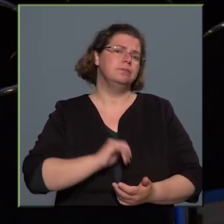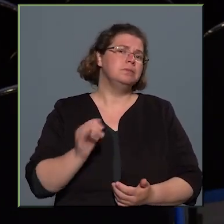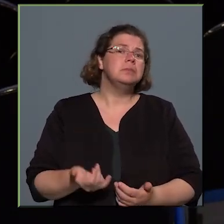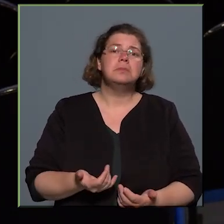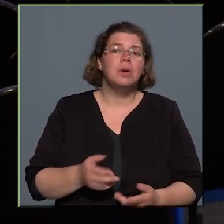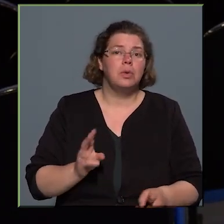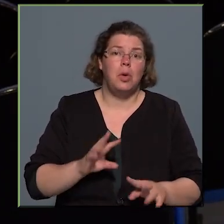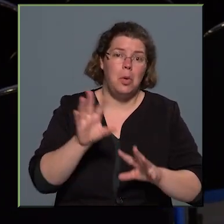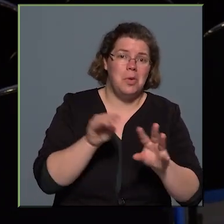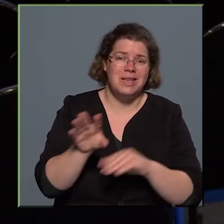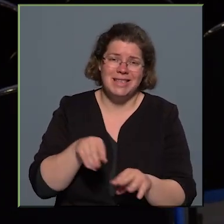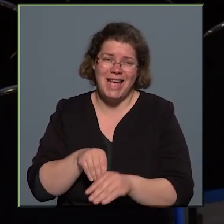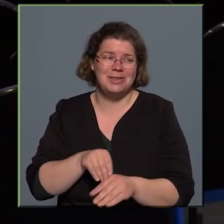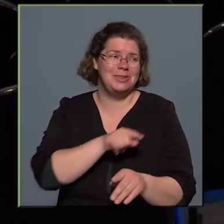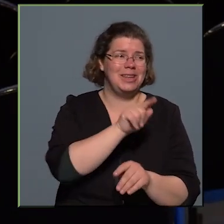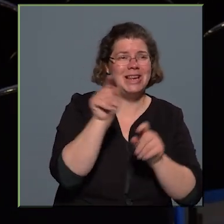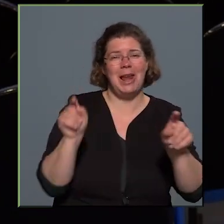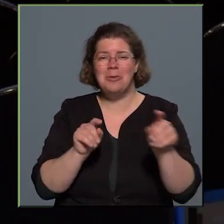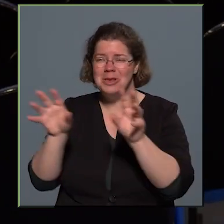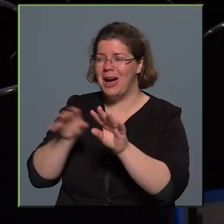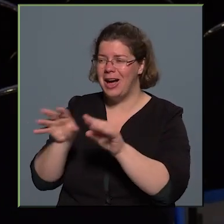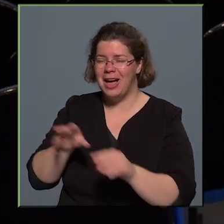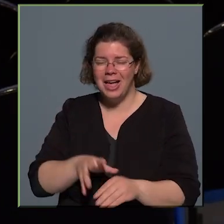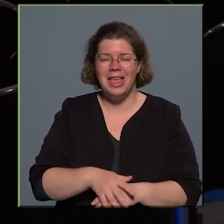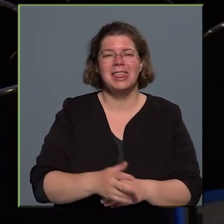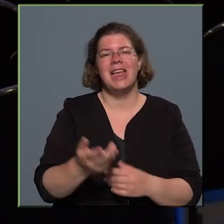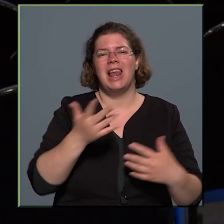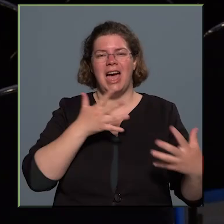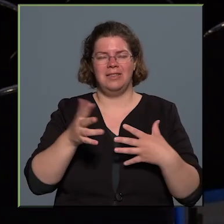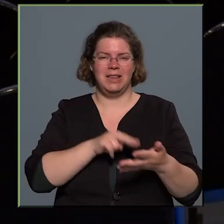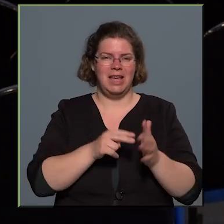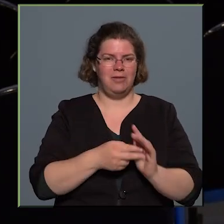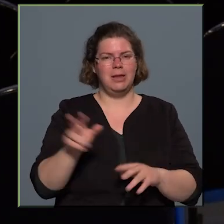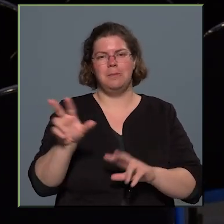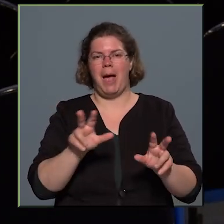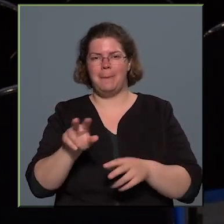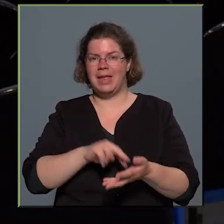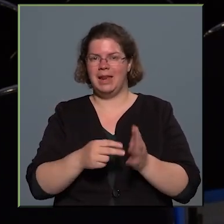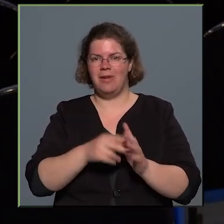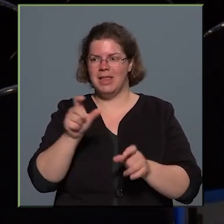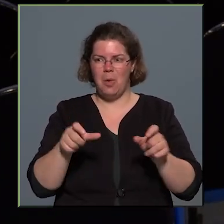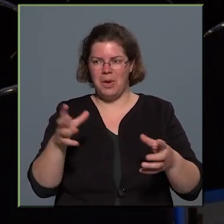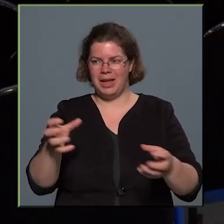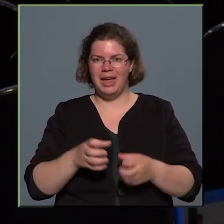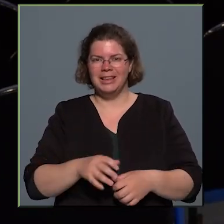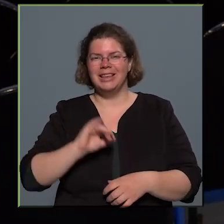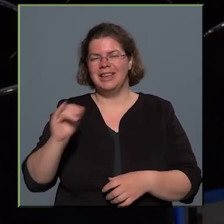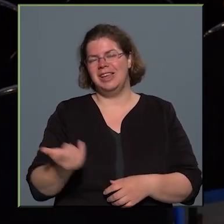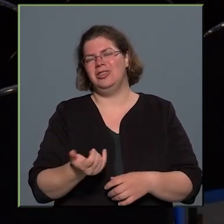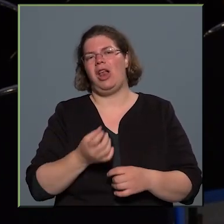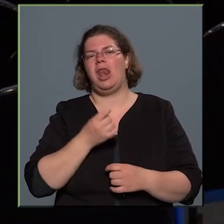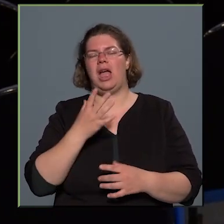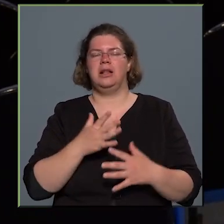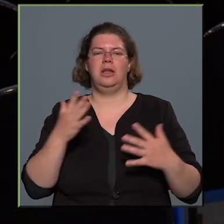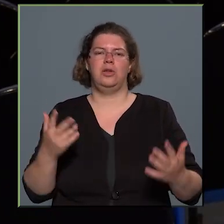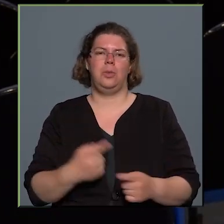Úgyhogy összeszedjük így innen-onnan a látványtervezőket, bábtervezőket, és hát így a legnagyobb része a